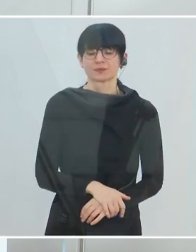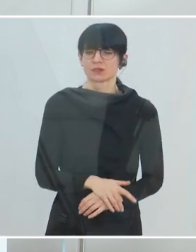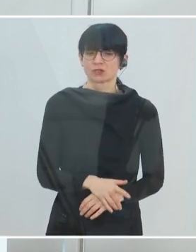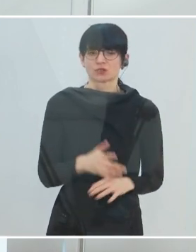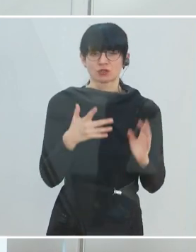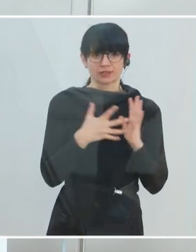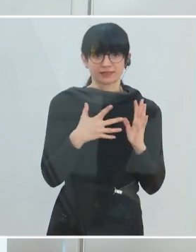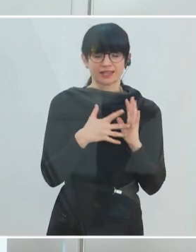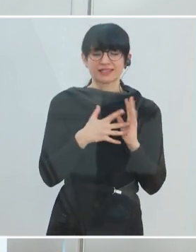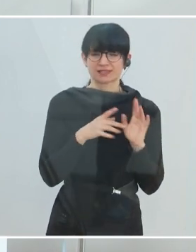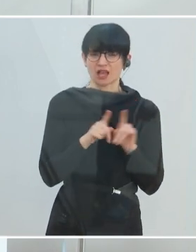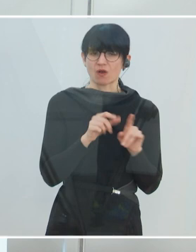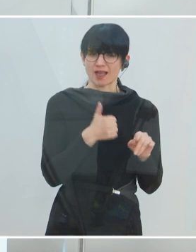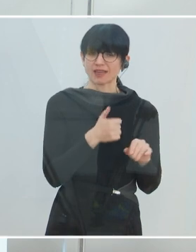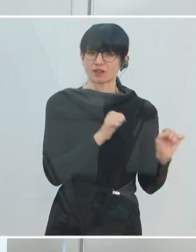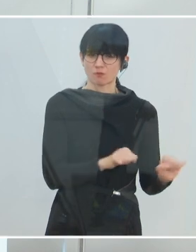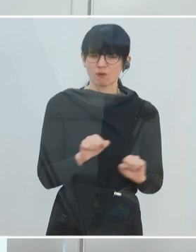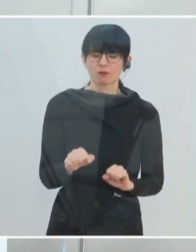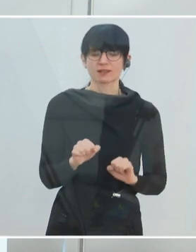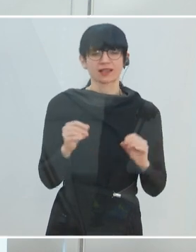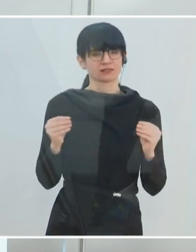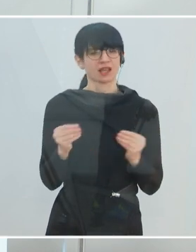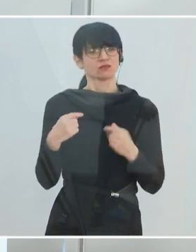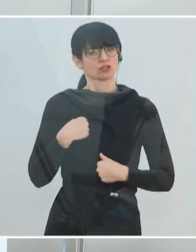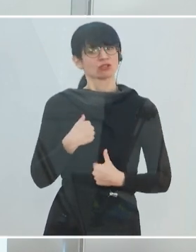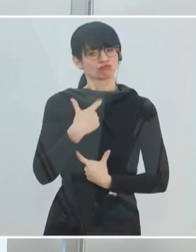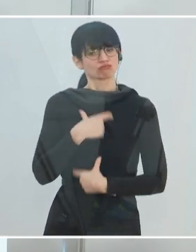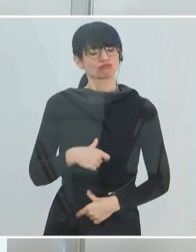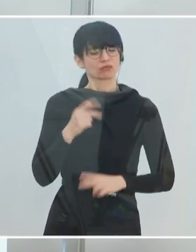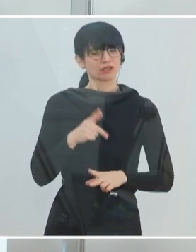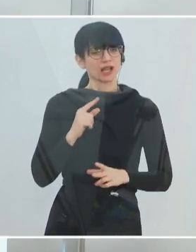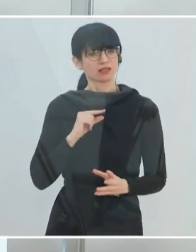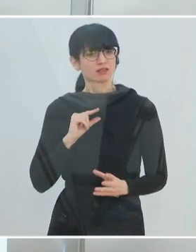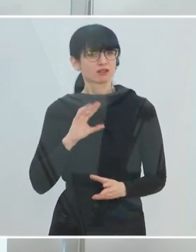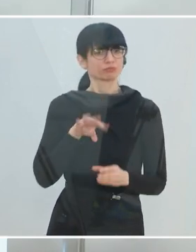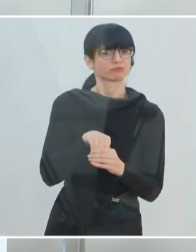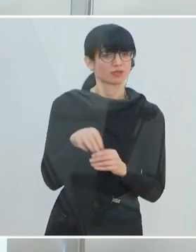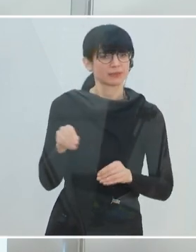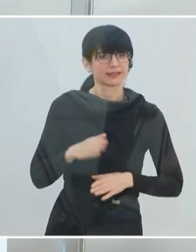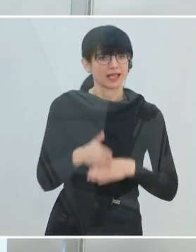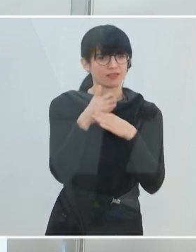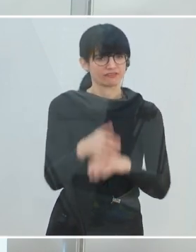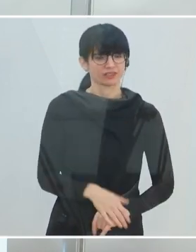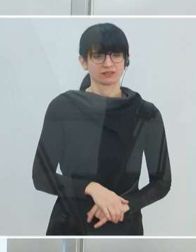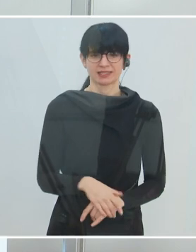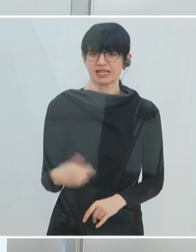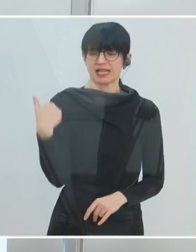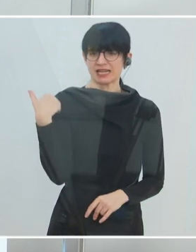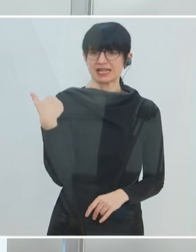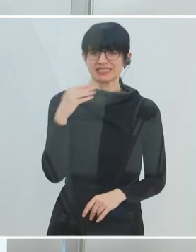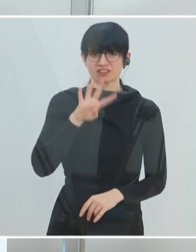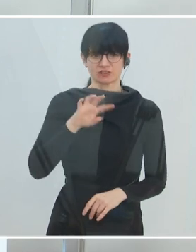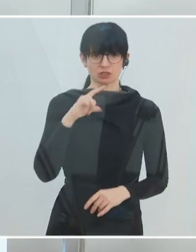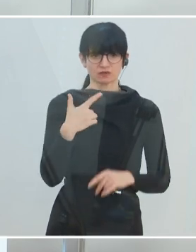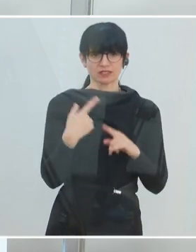Möglichkeit erfahren, etwas ganz konkret persönlich auch zu tun und einen Beitrag zu leisten. Wir waren in den letzten 24 Stunden